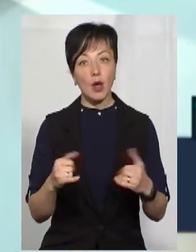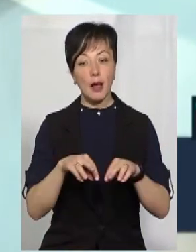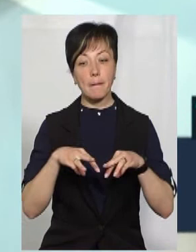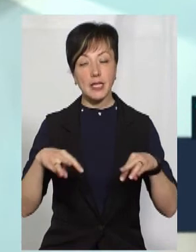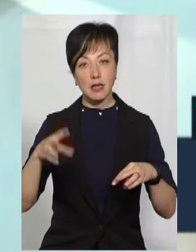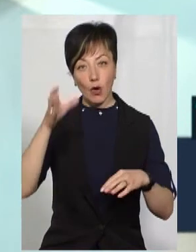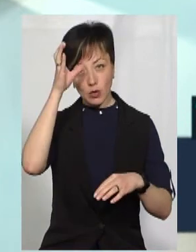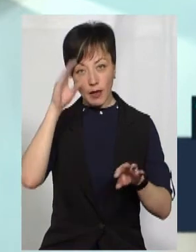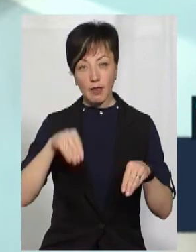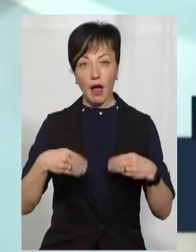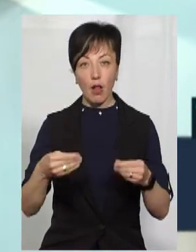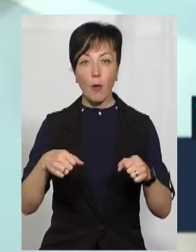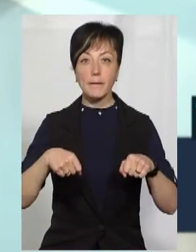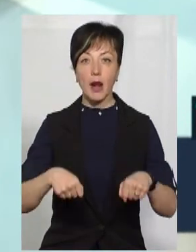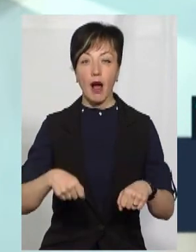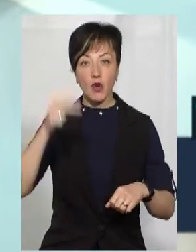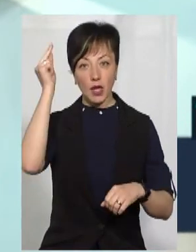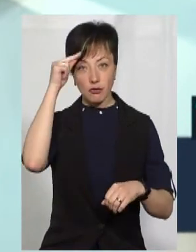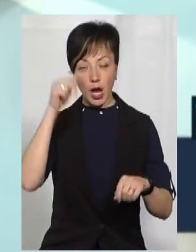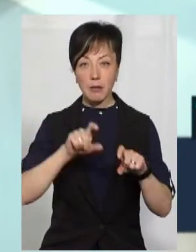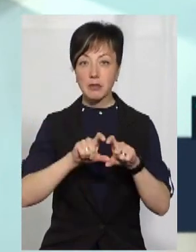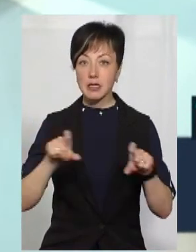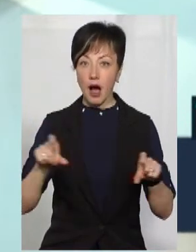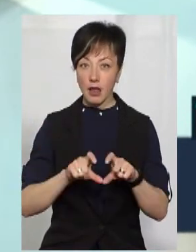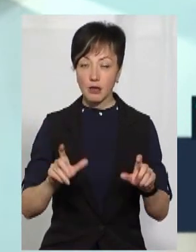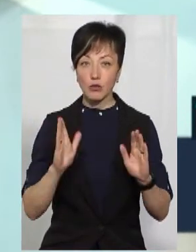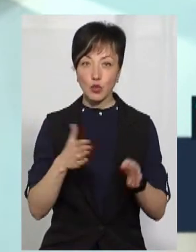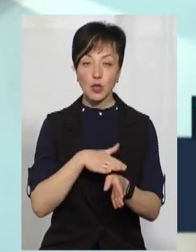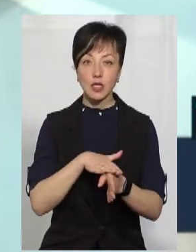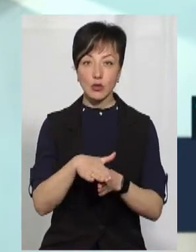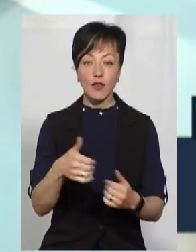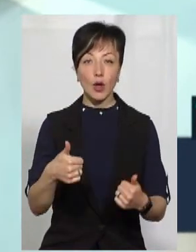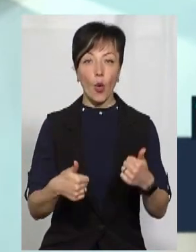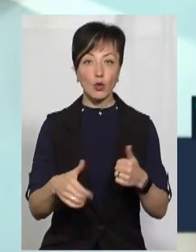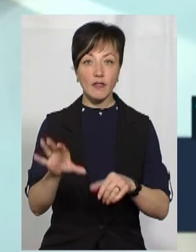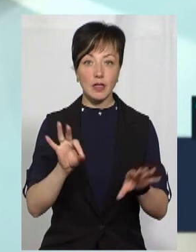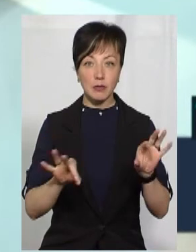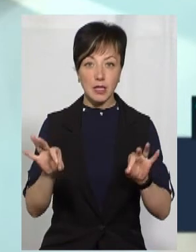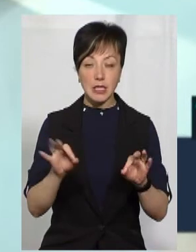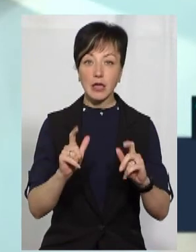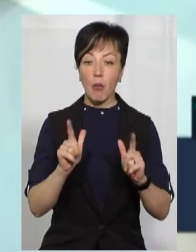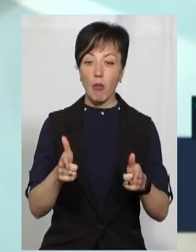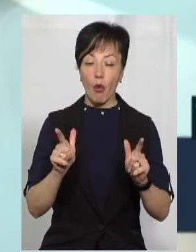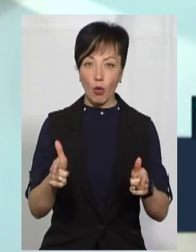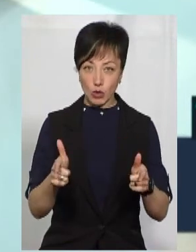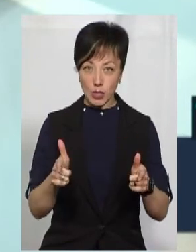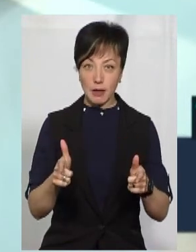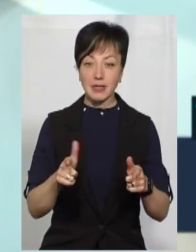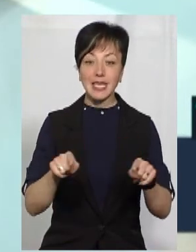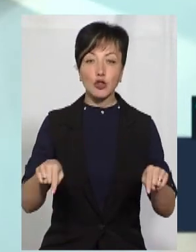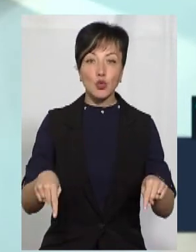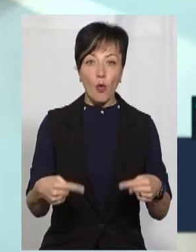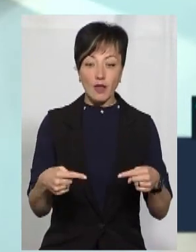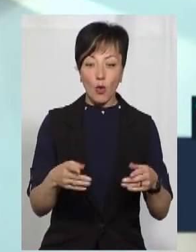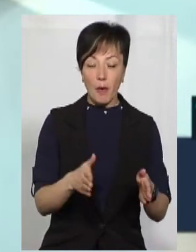Міністерство освіти дало право навчальним закладам, які будуть здійснювати конкурсний відбір, за погодженням із засновником,